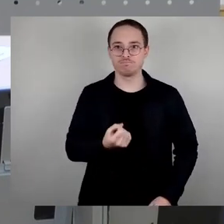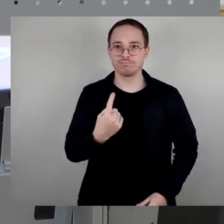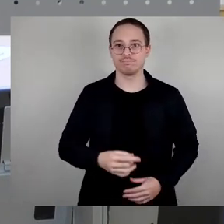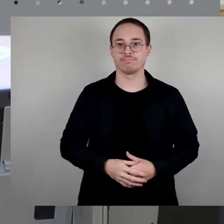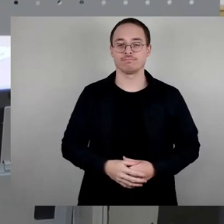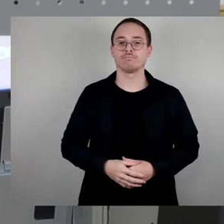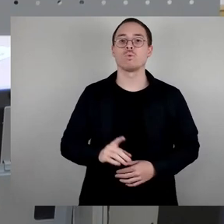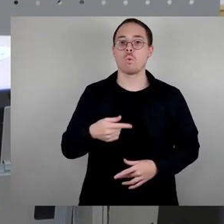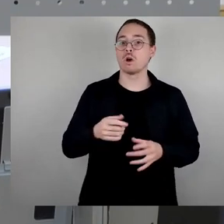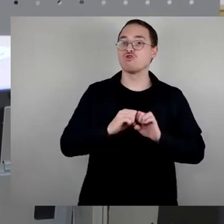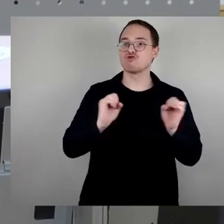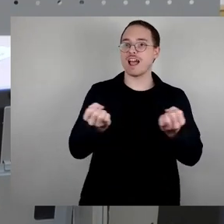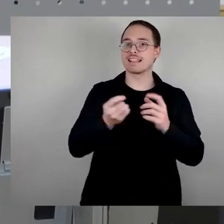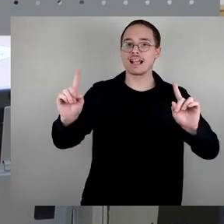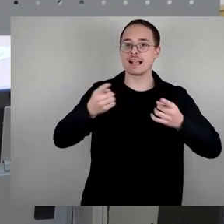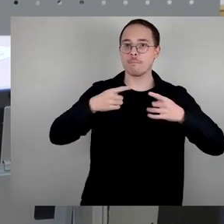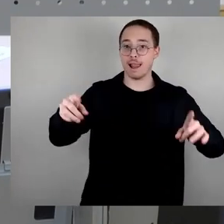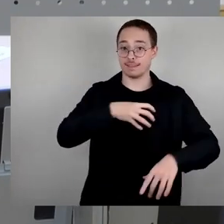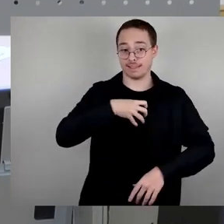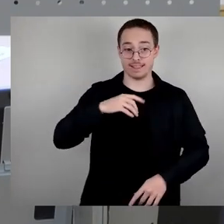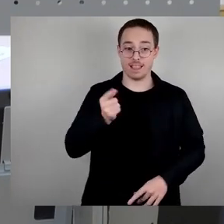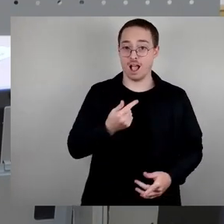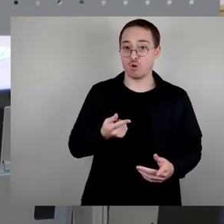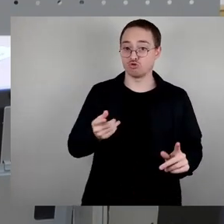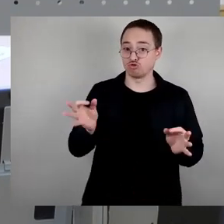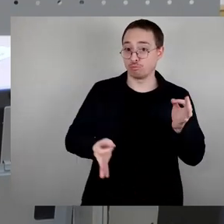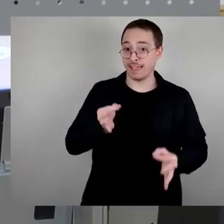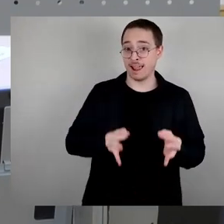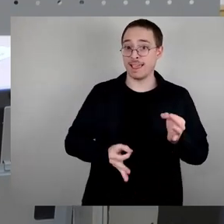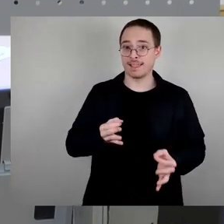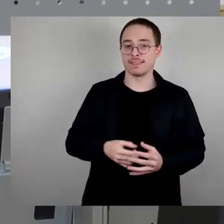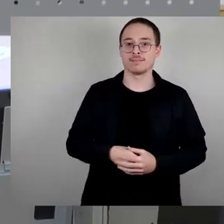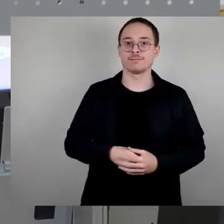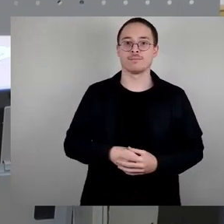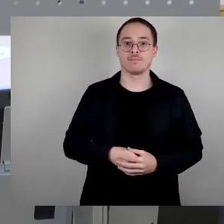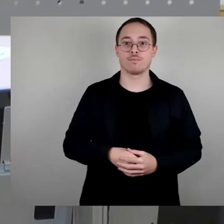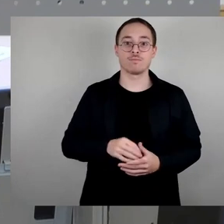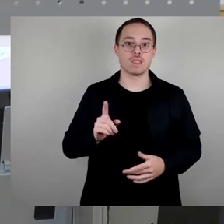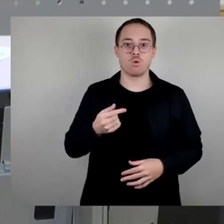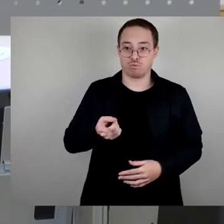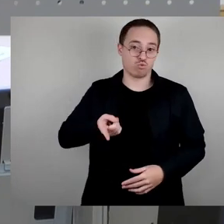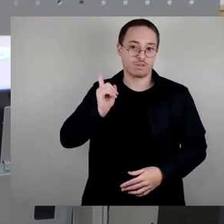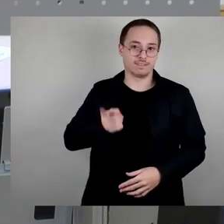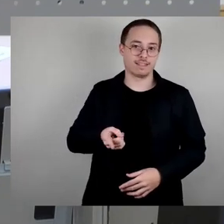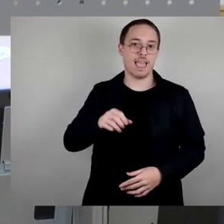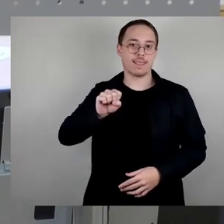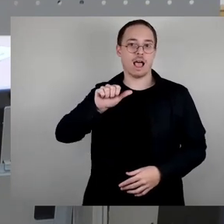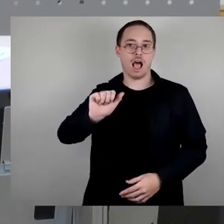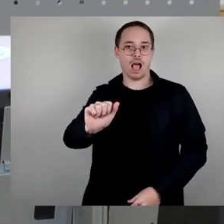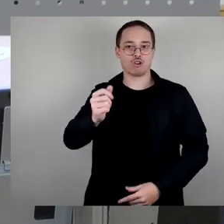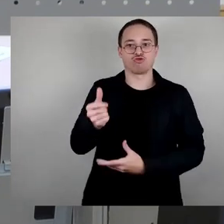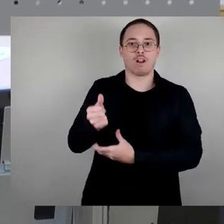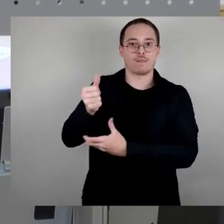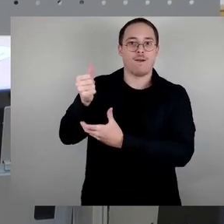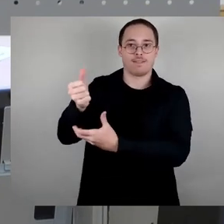Musikzug des dritten SS-Totenkopfes und die hundertste SA-Standarte. So viel zur Kulturstadt